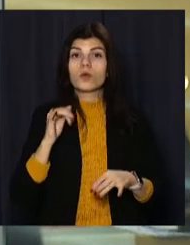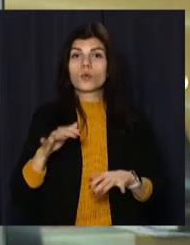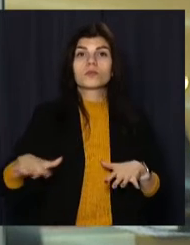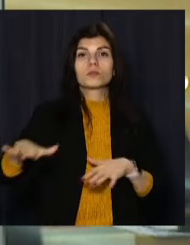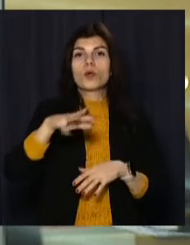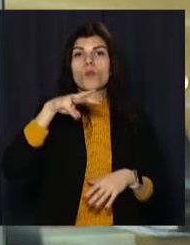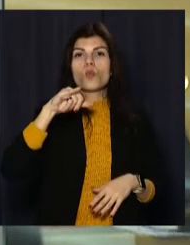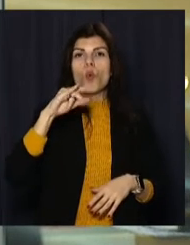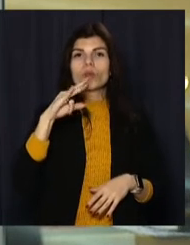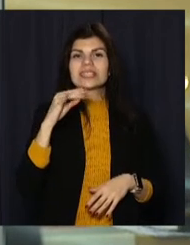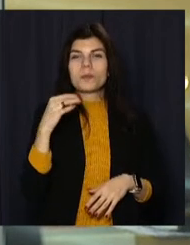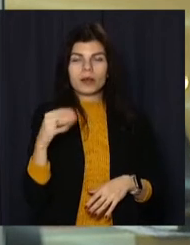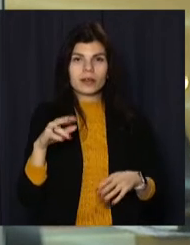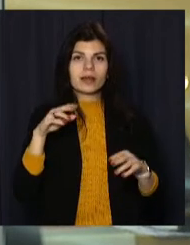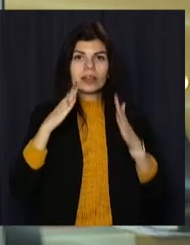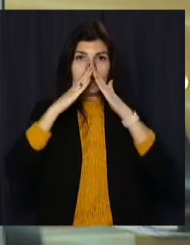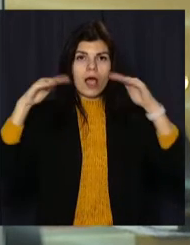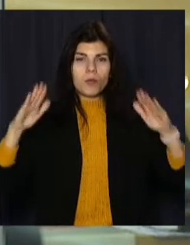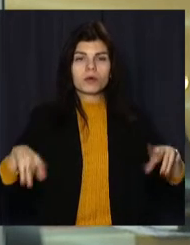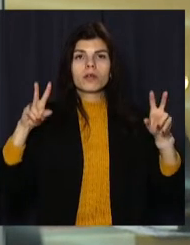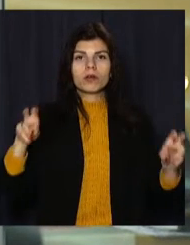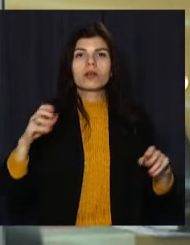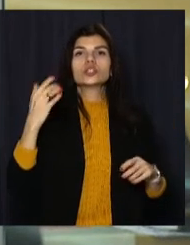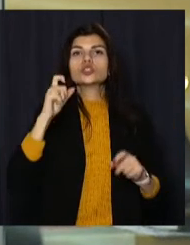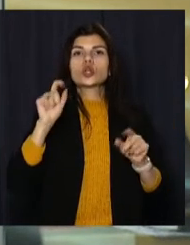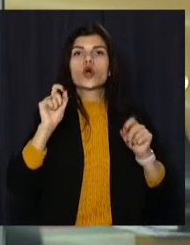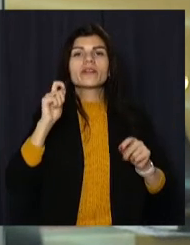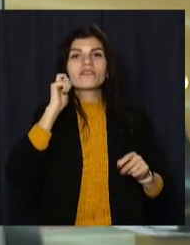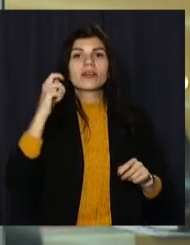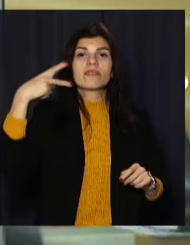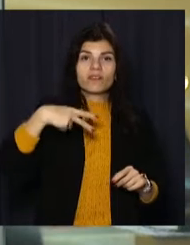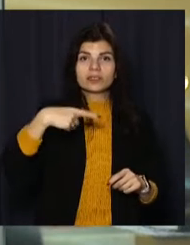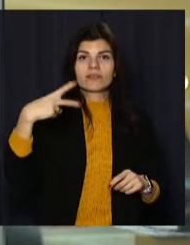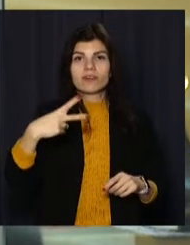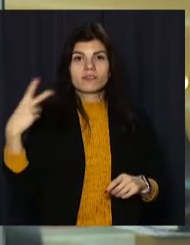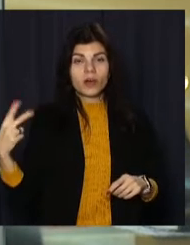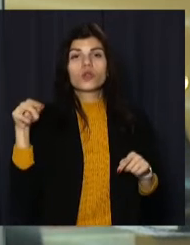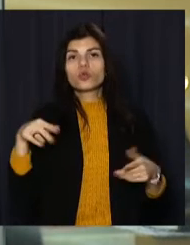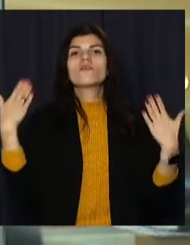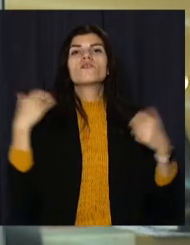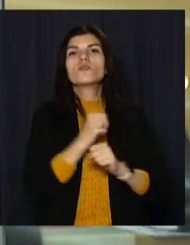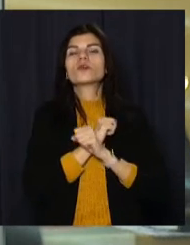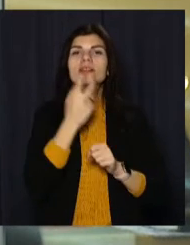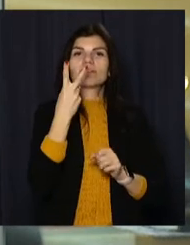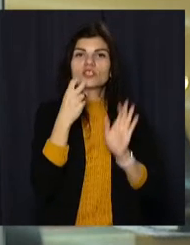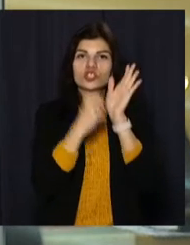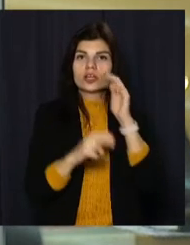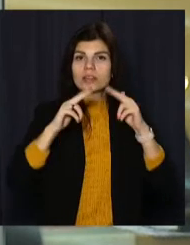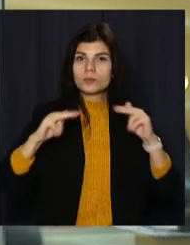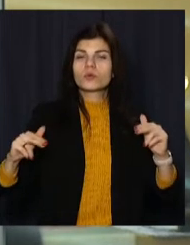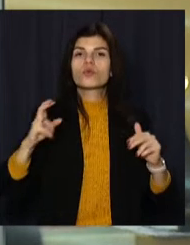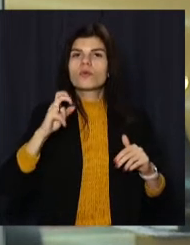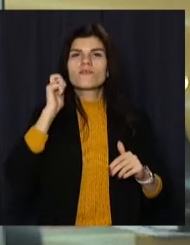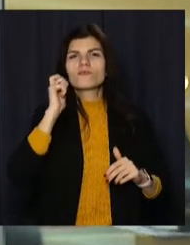муніципальному таборі «Золотий вік» відкрили сезон 2022. Наразі тут відпочивають 260 дніпрян